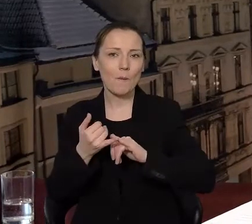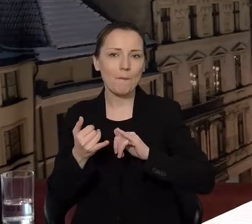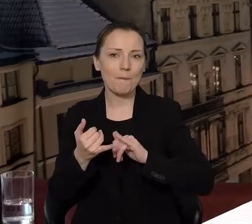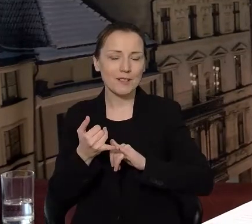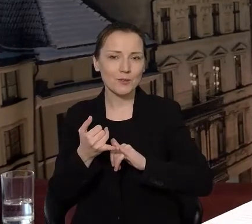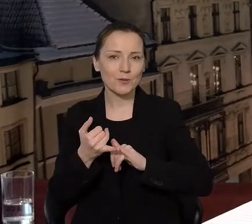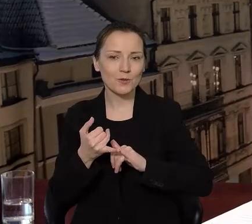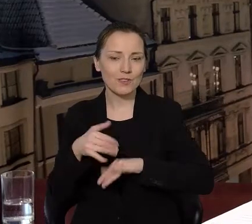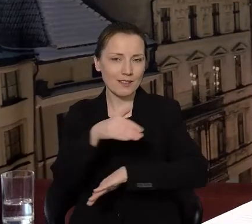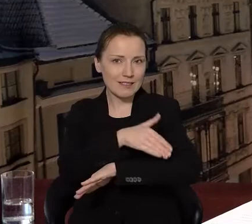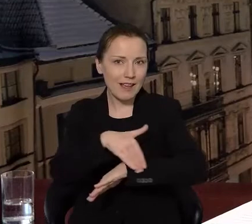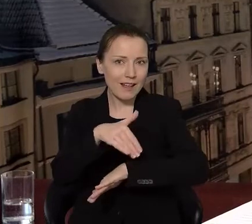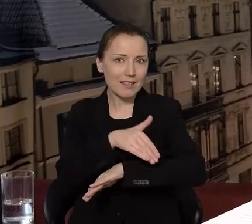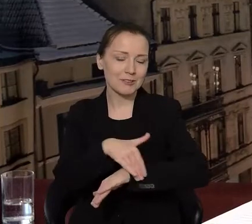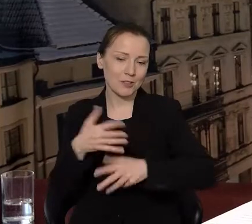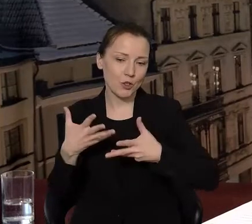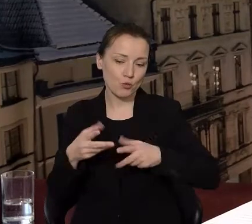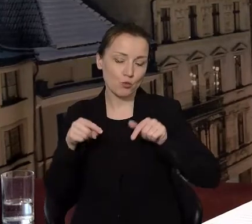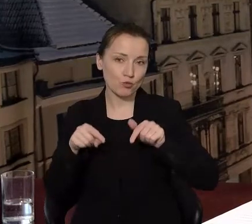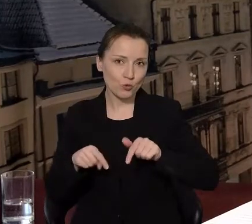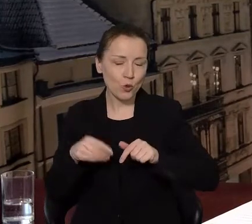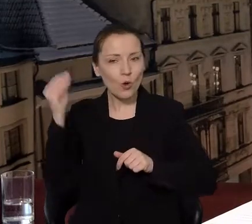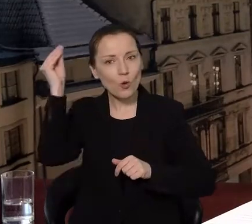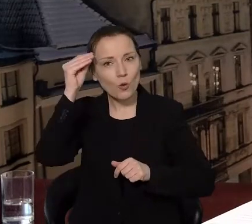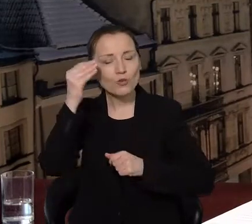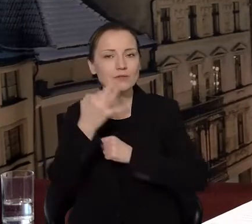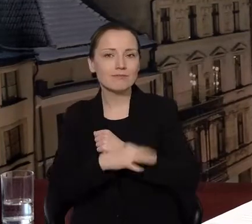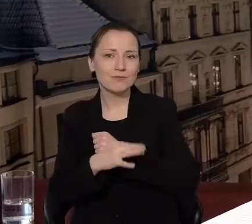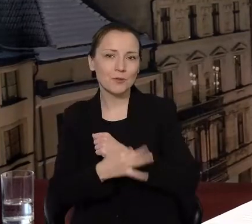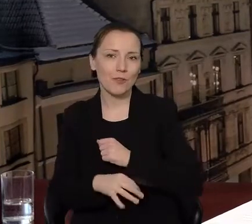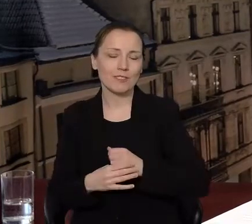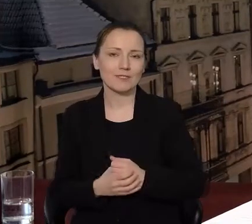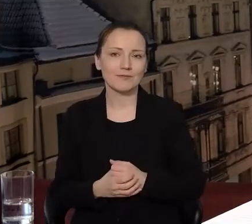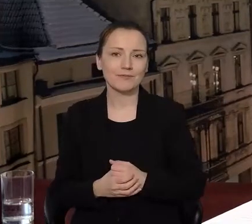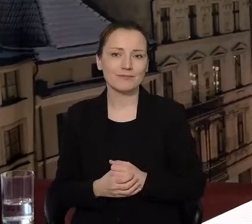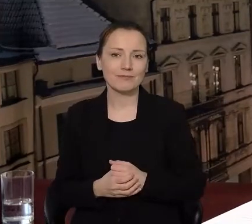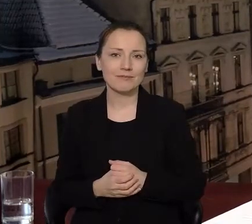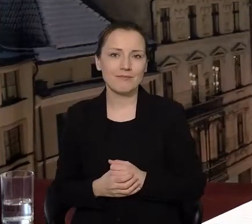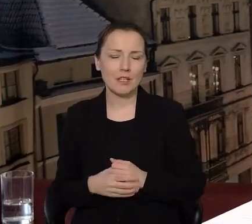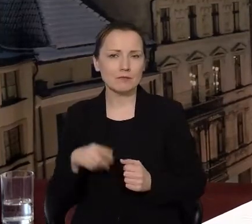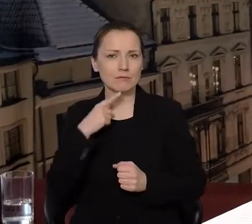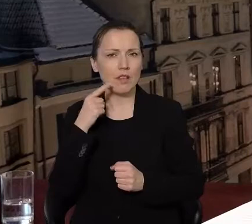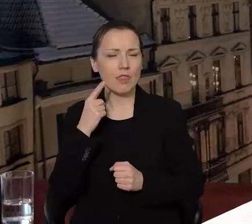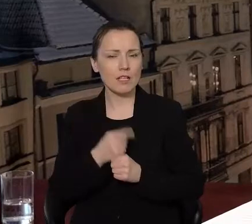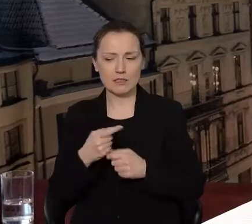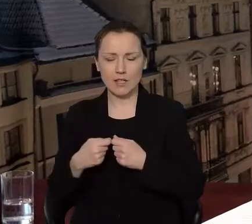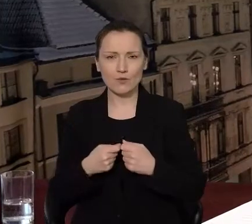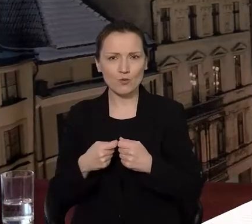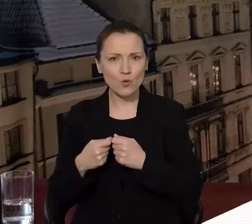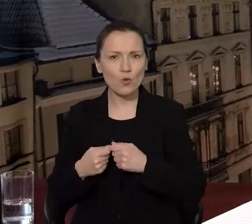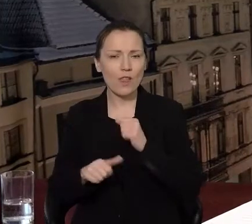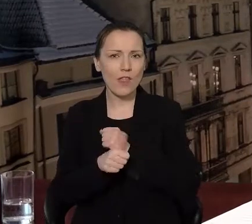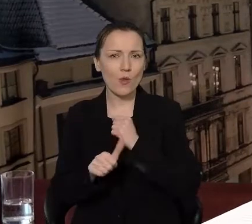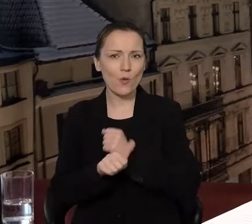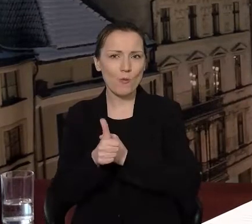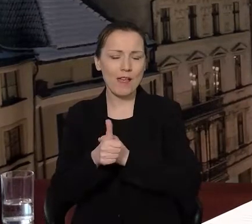Polski i chcą tutaj przebywać, uczyć się czy studiować. Zdecydowaliśmy się wspólnie, dokumentacja